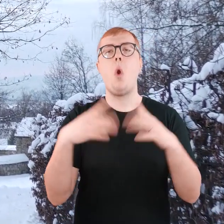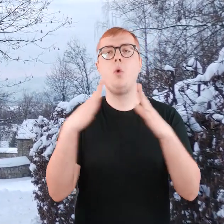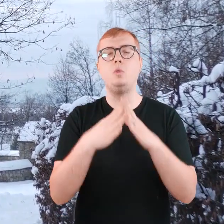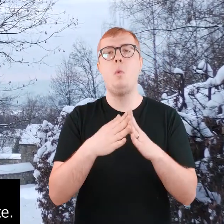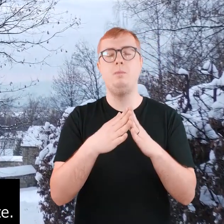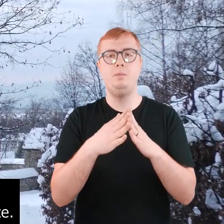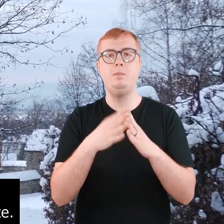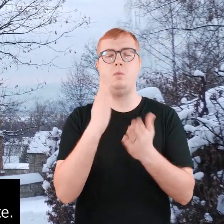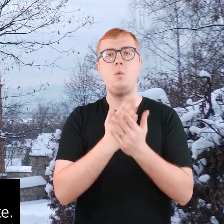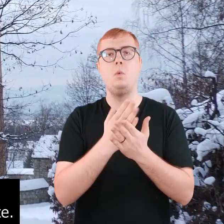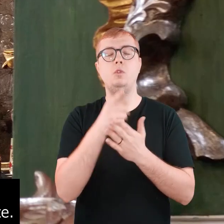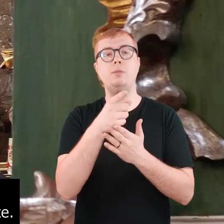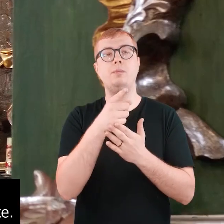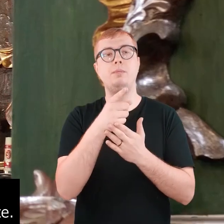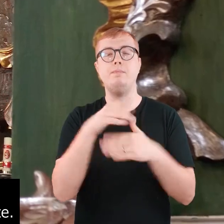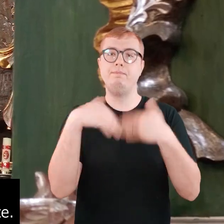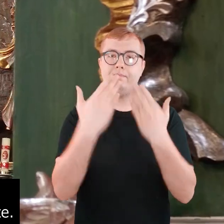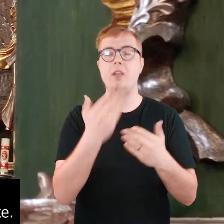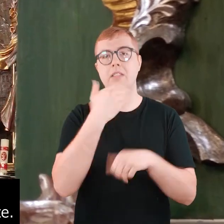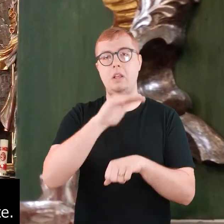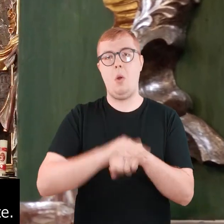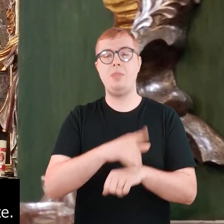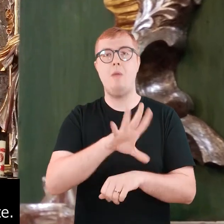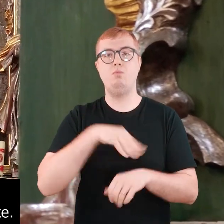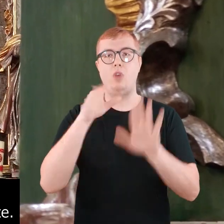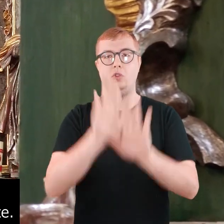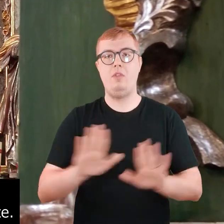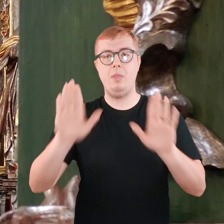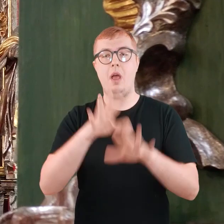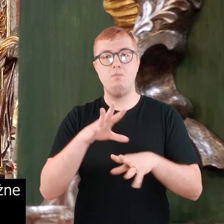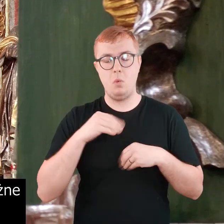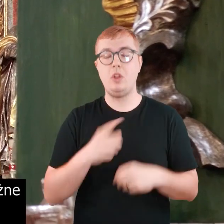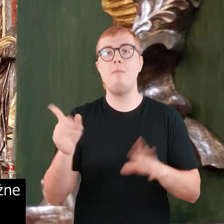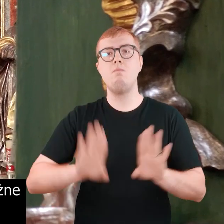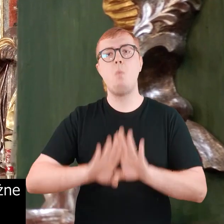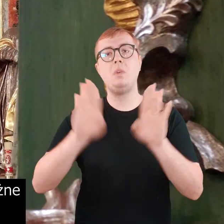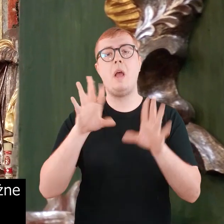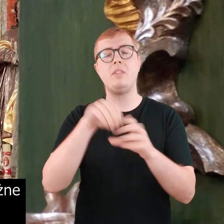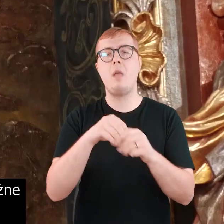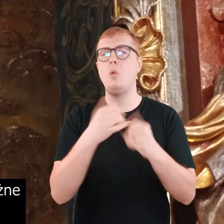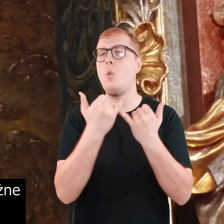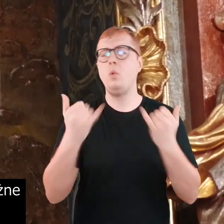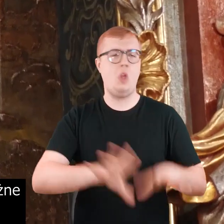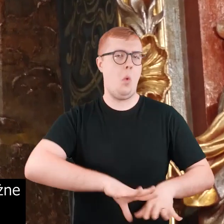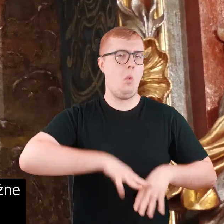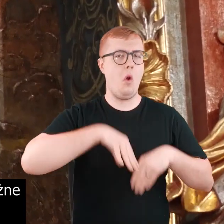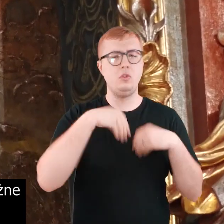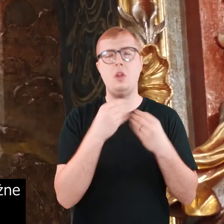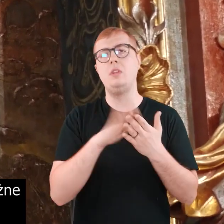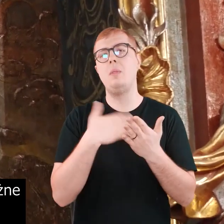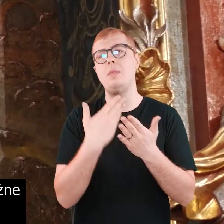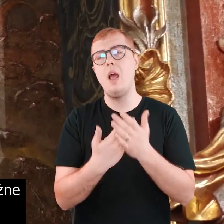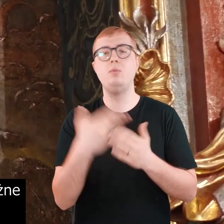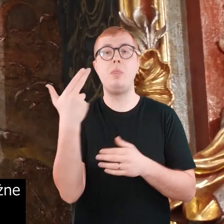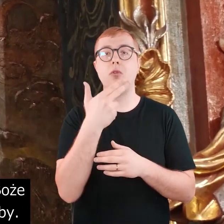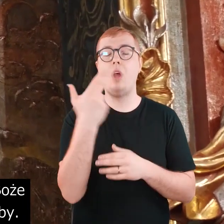rekonsekrowany. Oznacza to, że ponownie odbywają się w nim msze święte. W muzeum organizowane są różne uroczystości,